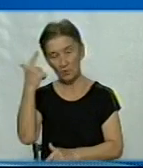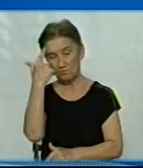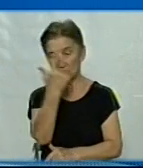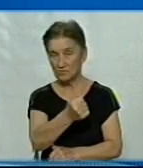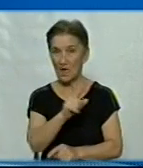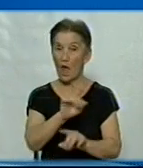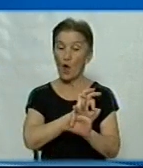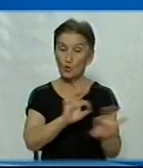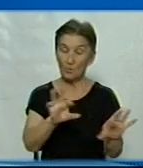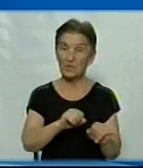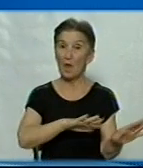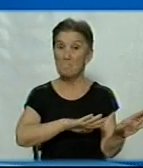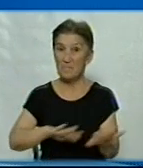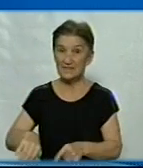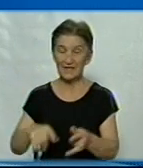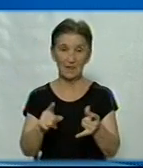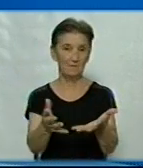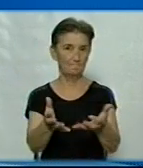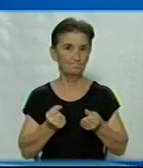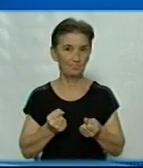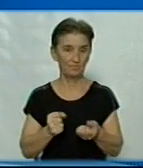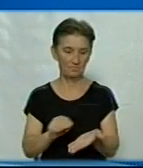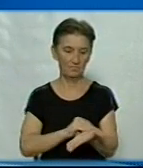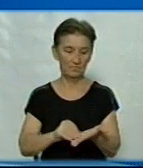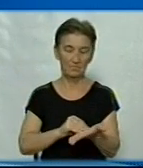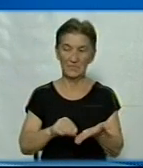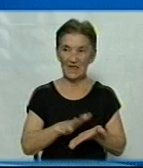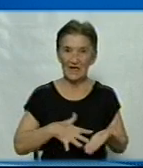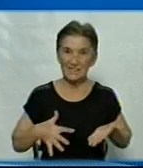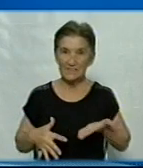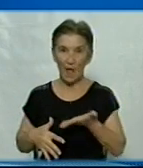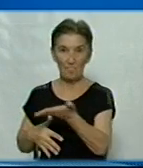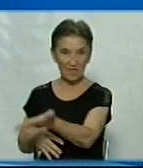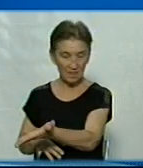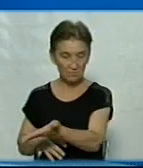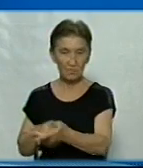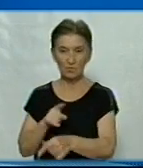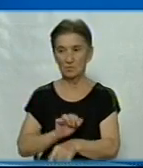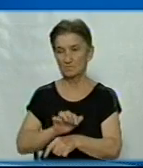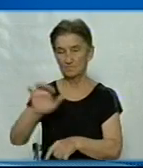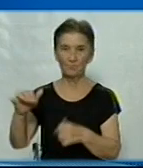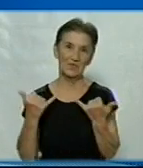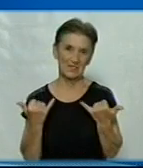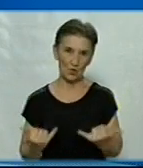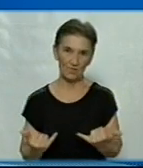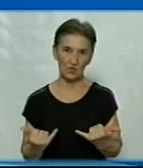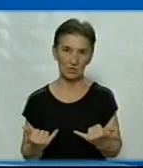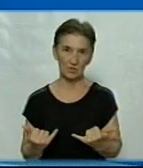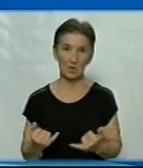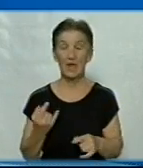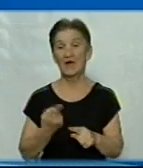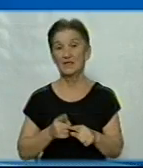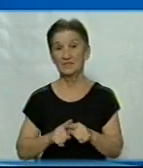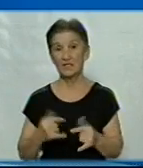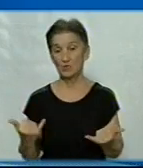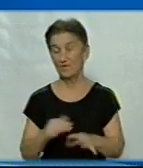коментар надасть після отримання інформаційного запиту. Цей запит журналістка Олена Жикалова відправила сьогодні. І на цьому